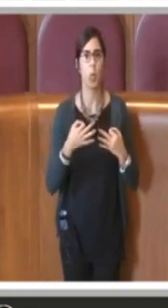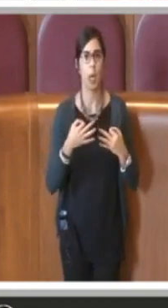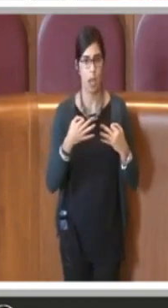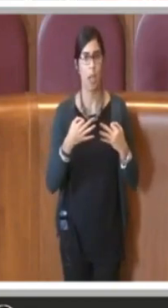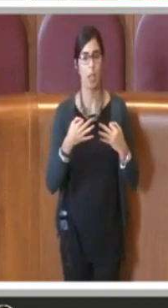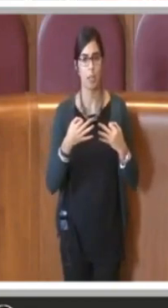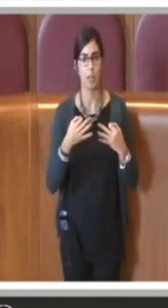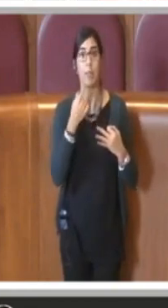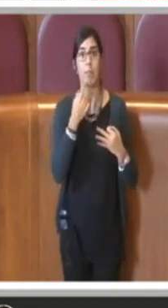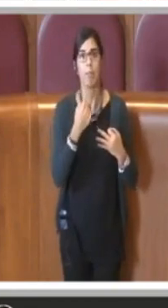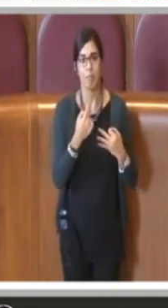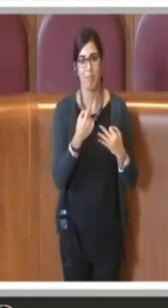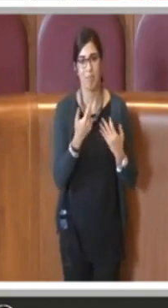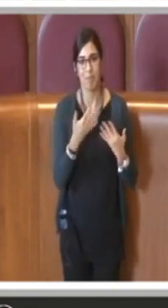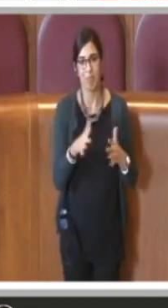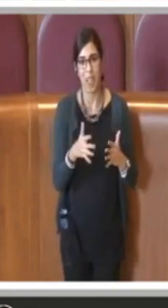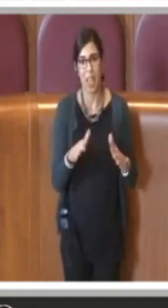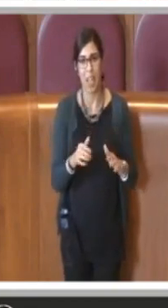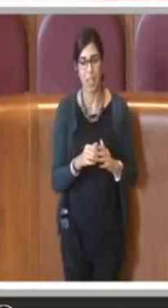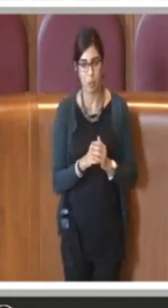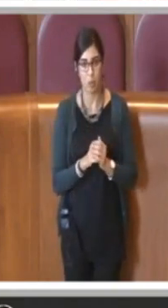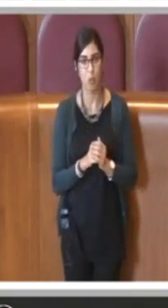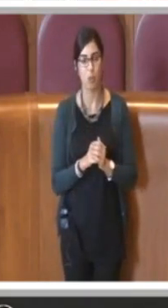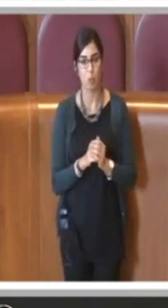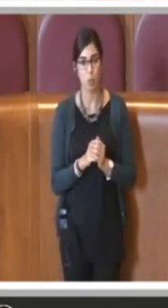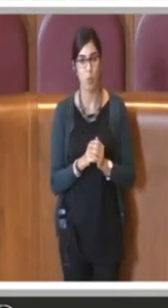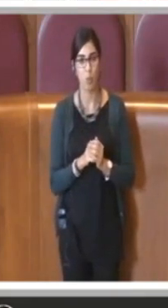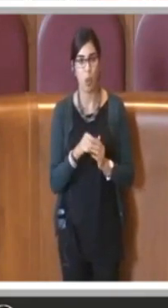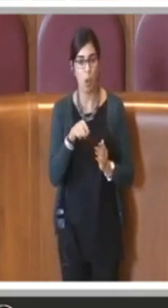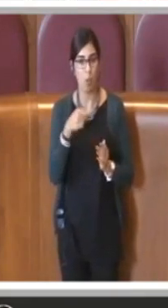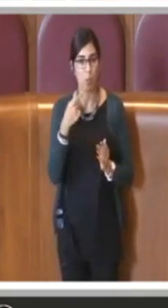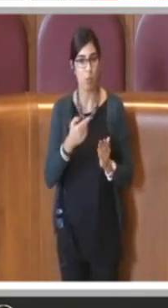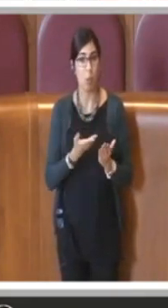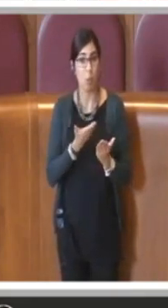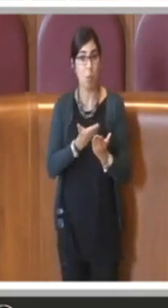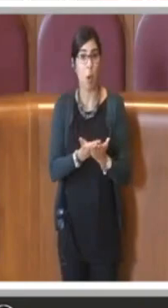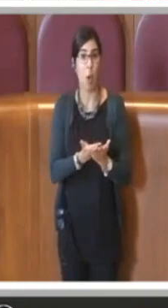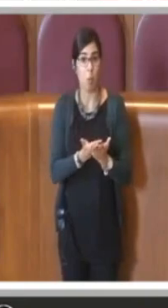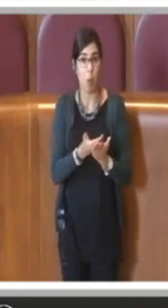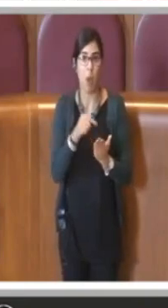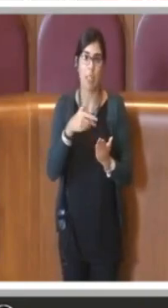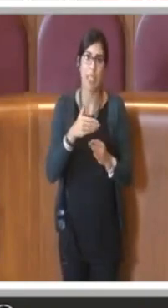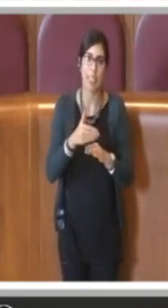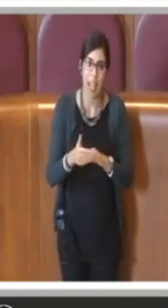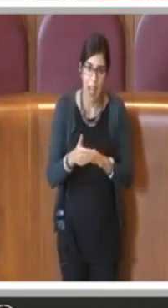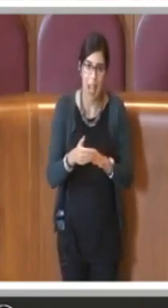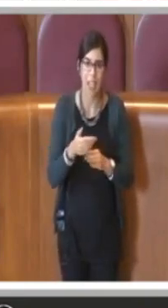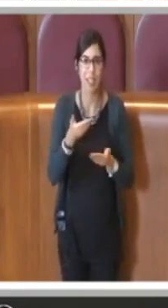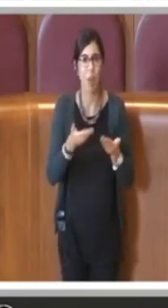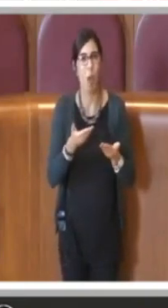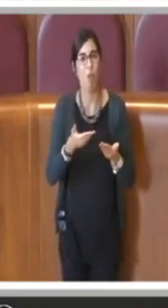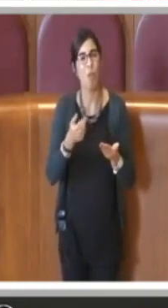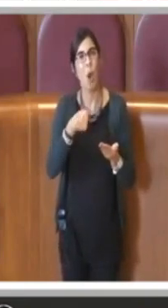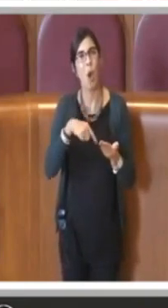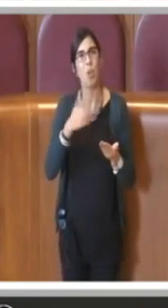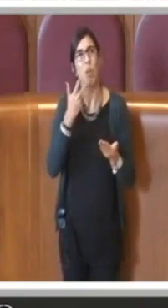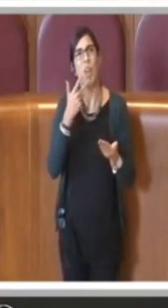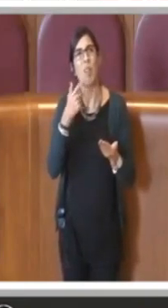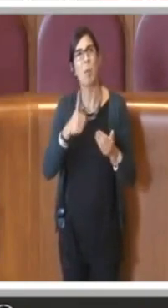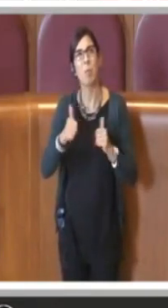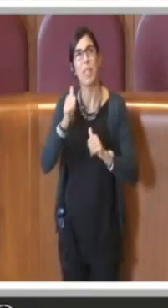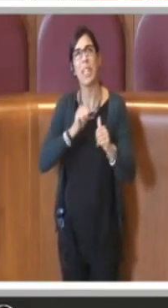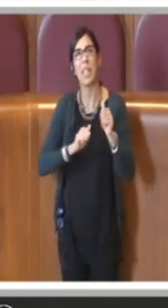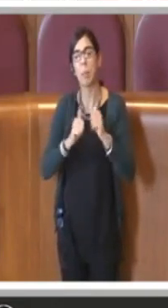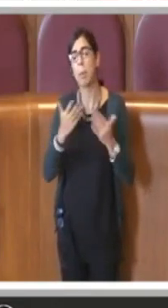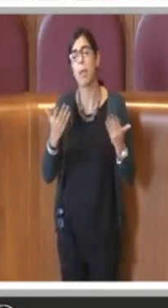nonostante questa proposta arriva con ritardo rispetto a quanto speravamo, questo però